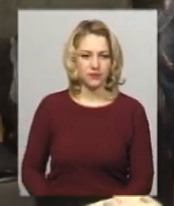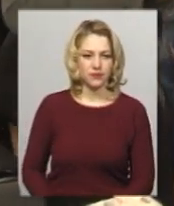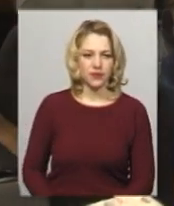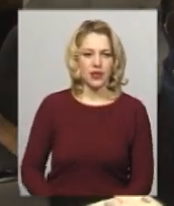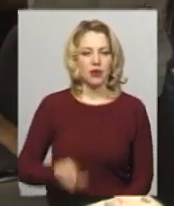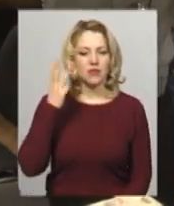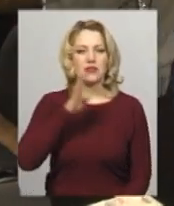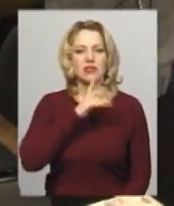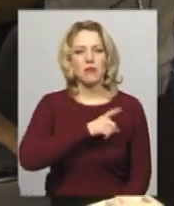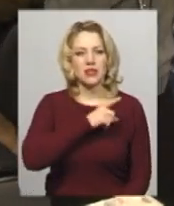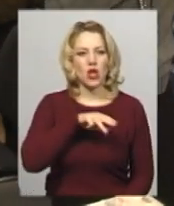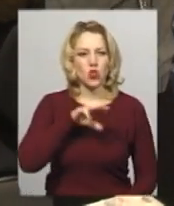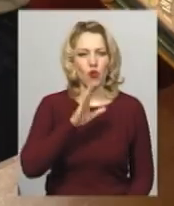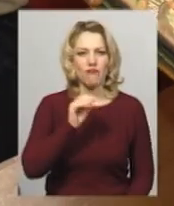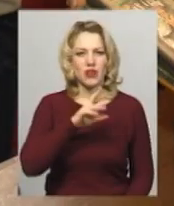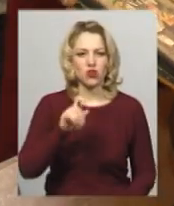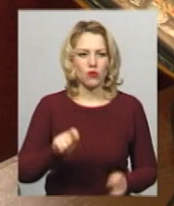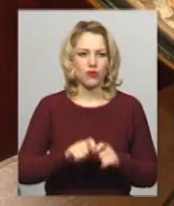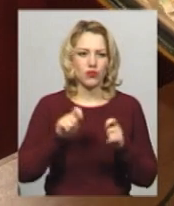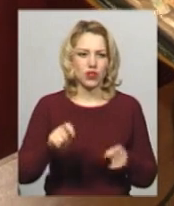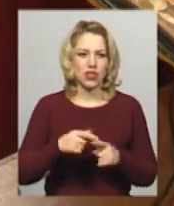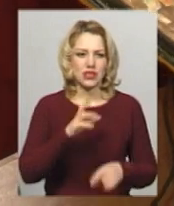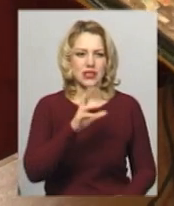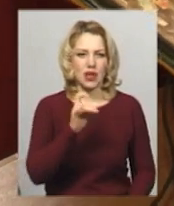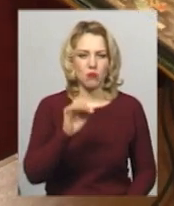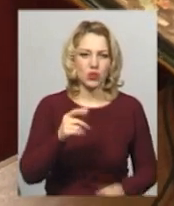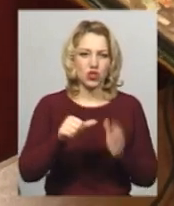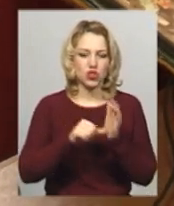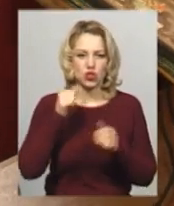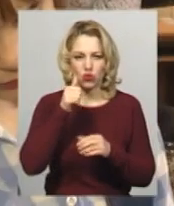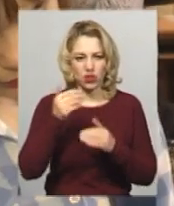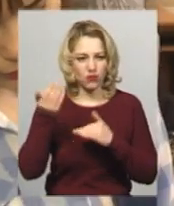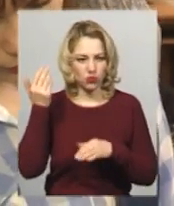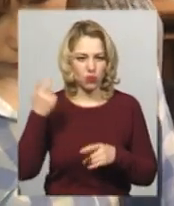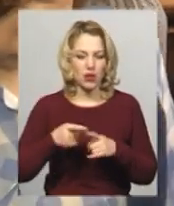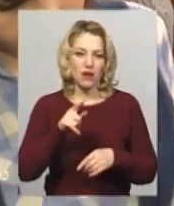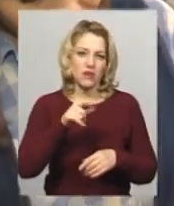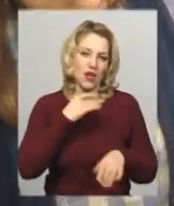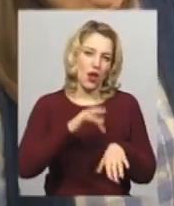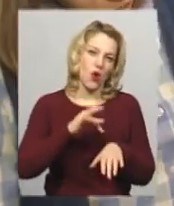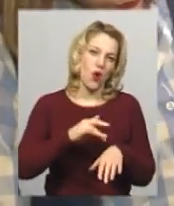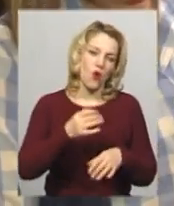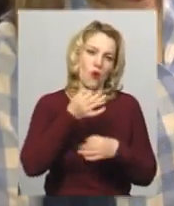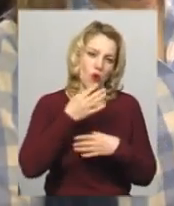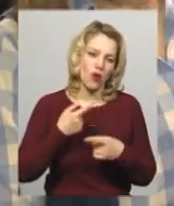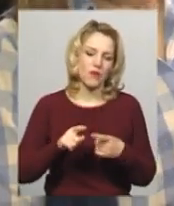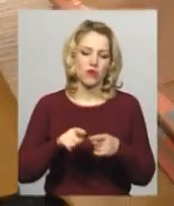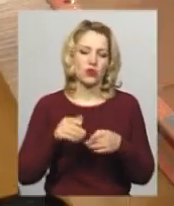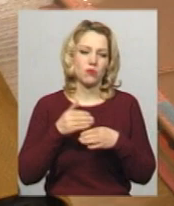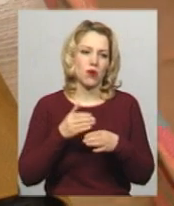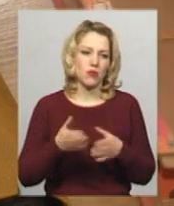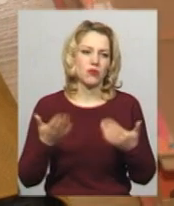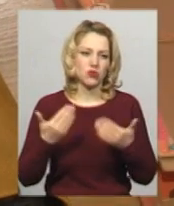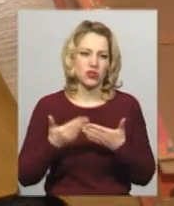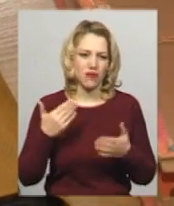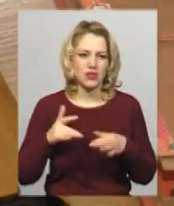Хмельницька майстриня Ольга Толмачова відкрила себе скраб-букінг 6 років тому. Тоді для неї це стало хобі, яке домога відпочити від повсяденних справ та